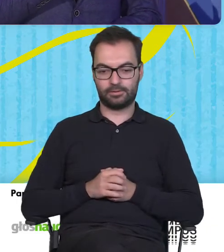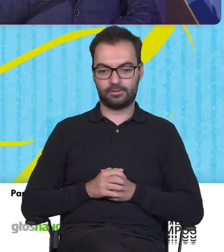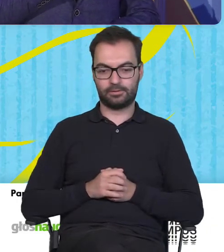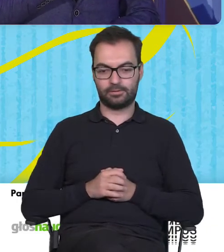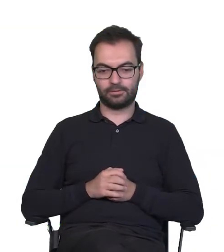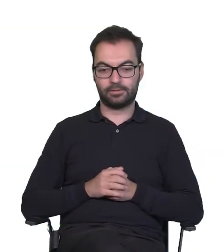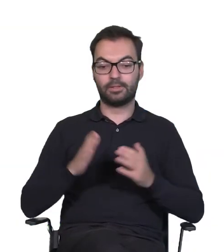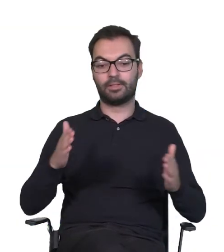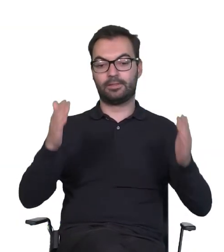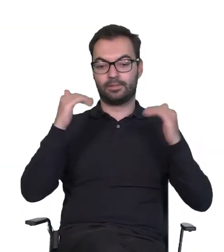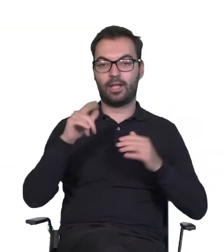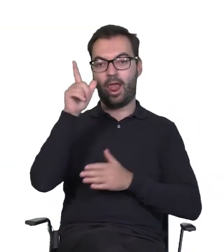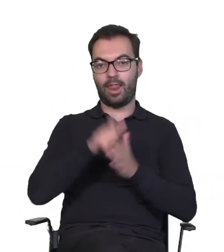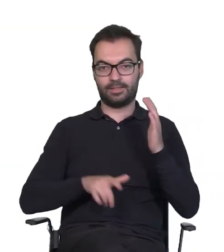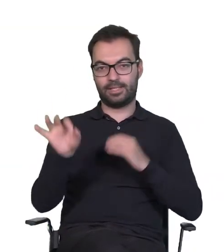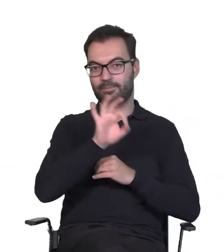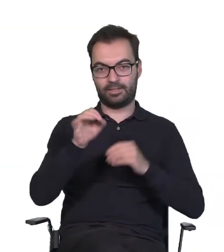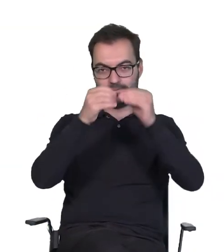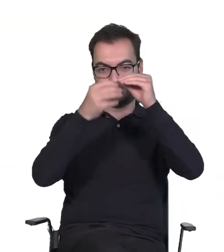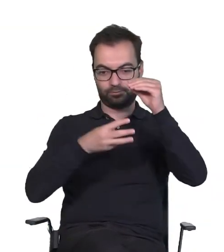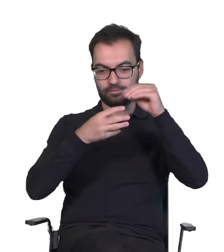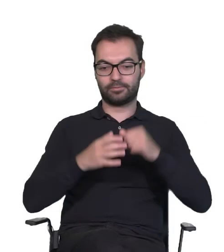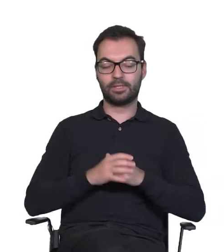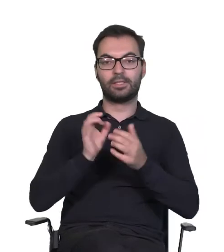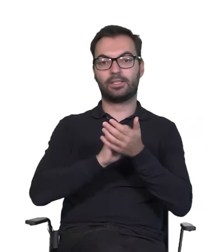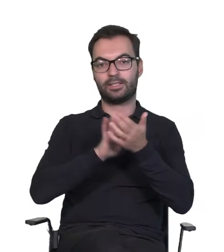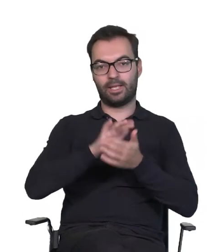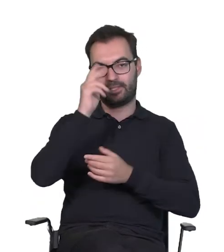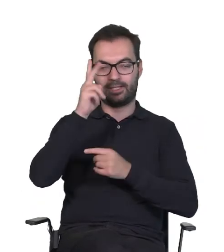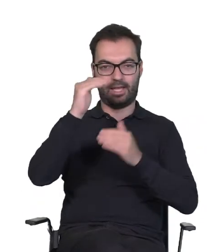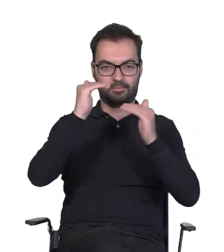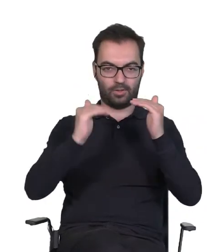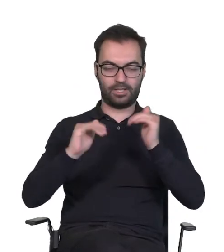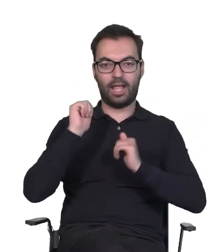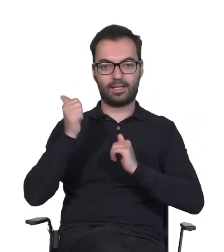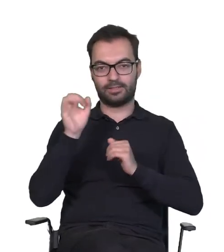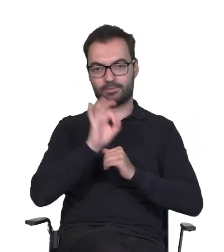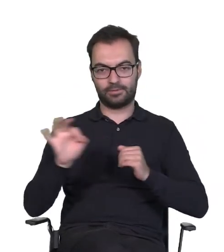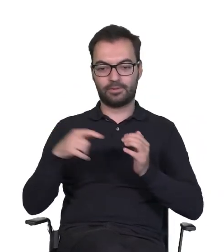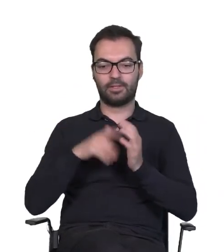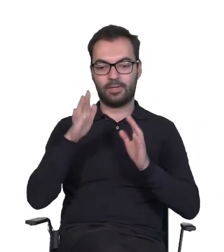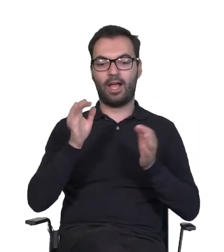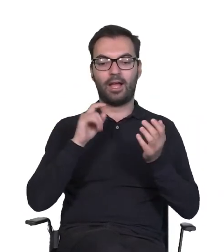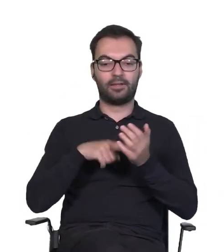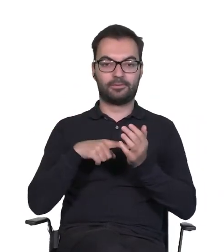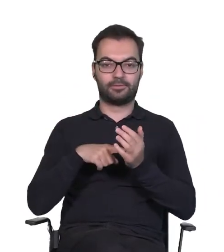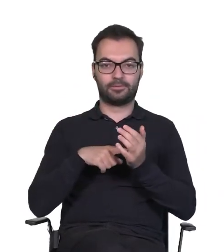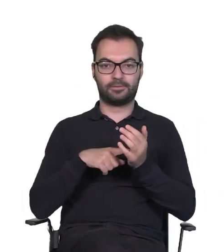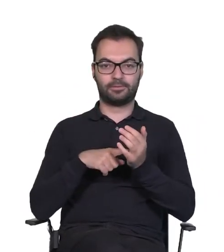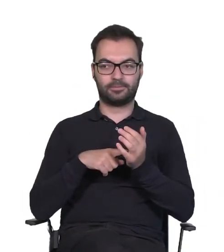Dalej w liście specjalistów są zapisani wszyscy specjaliści, którzy będą aktualnie